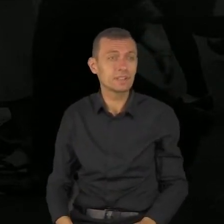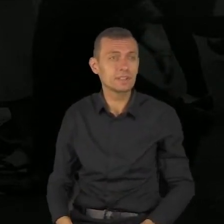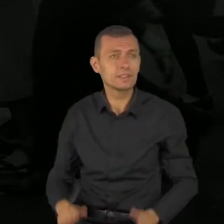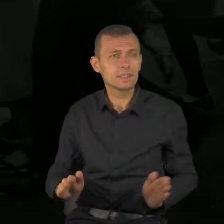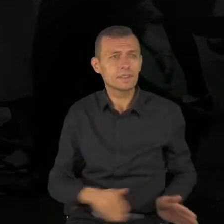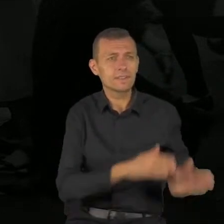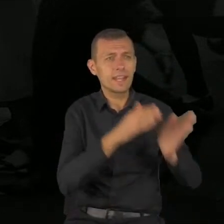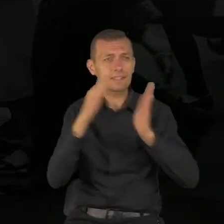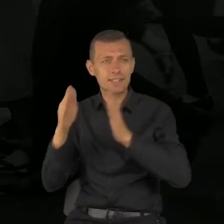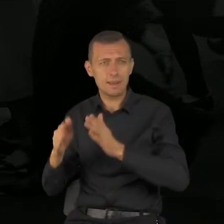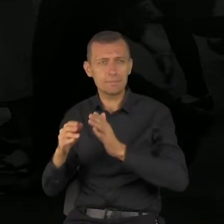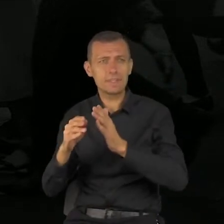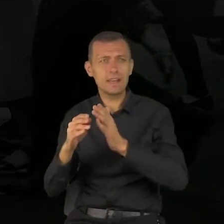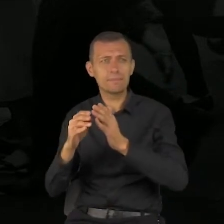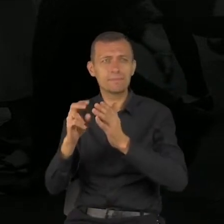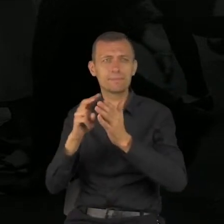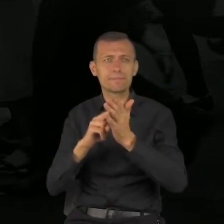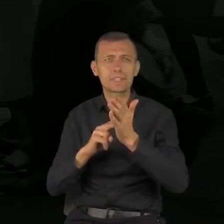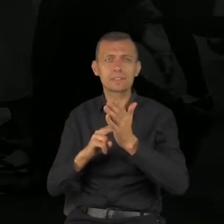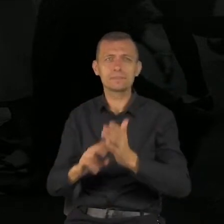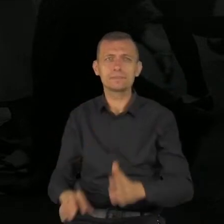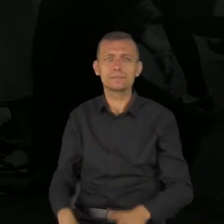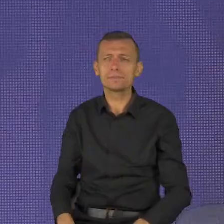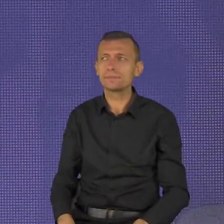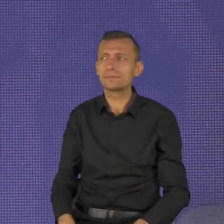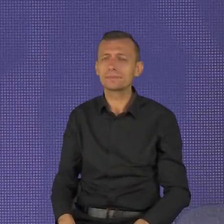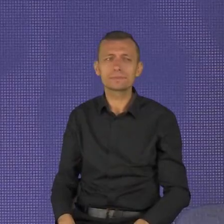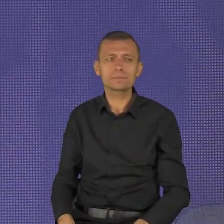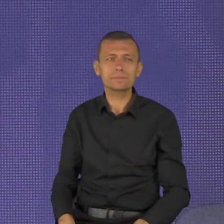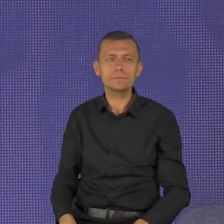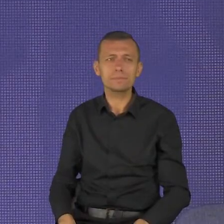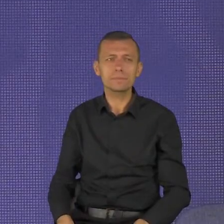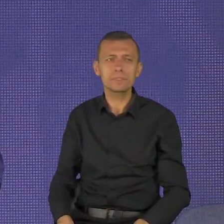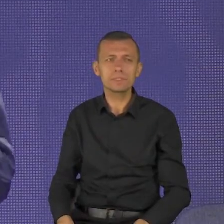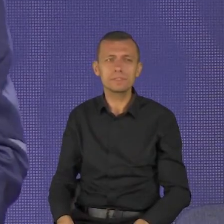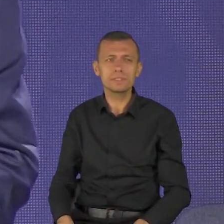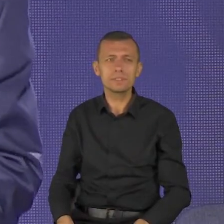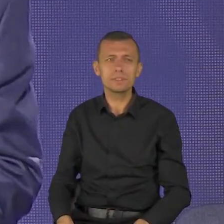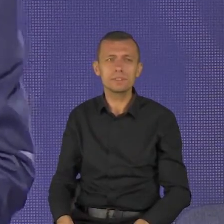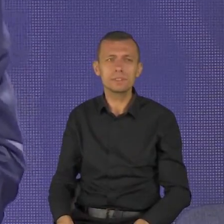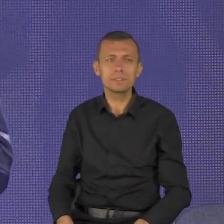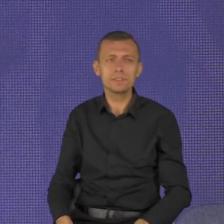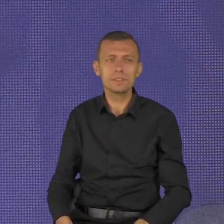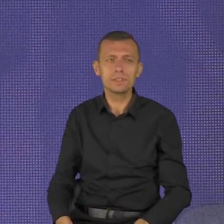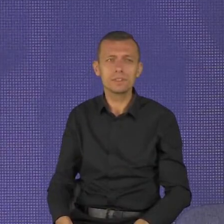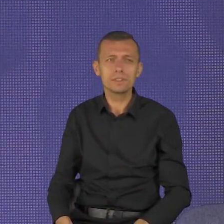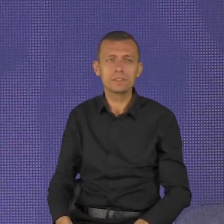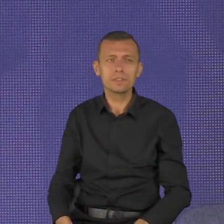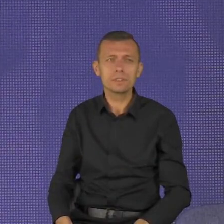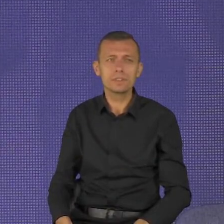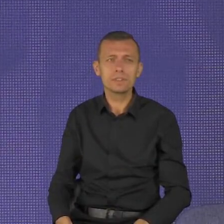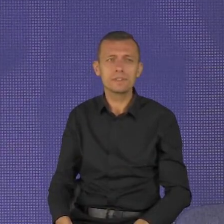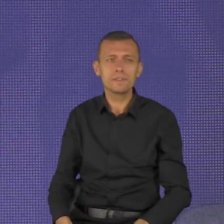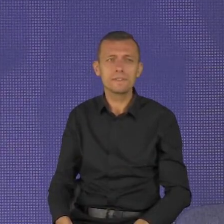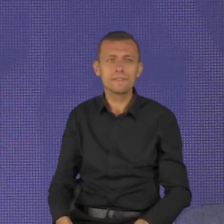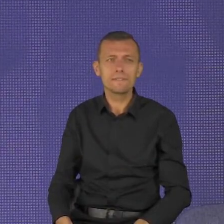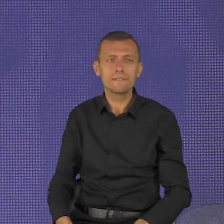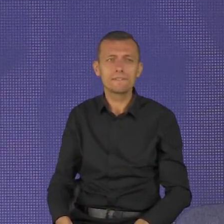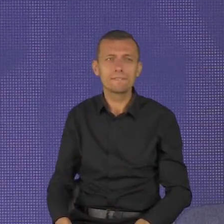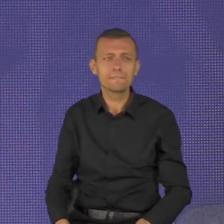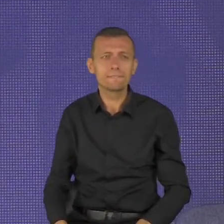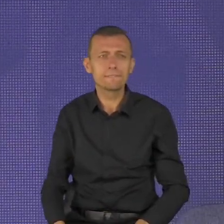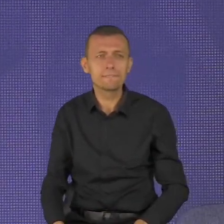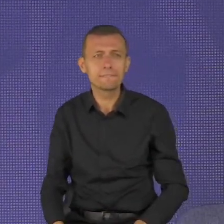widziałeś nierozważnego przez pośpiech w swoich słowach? Więcej można się spodziewać po